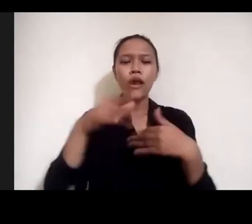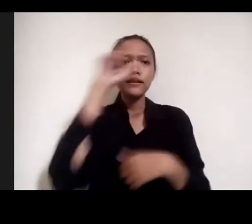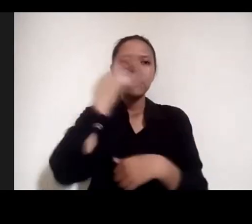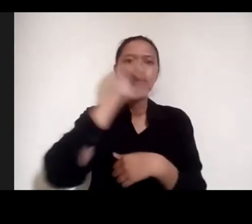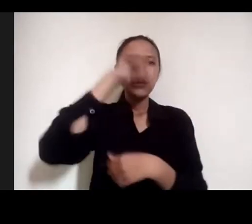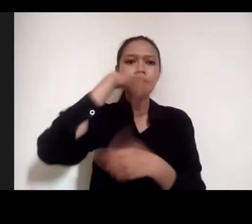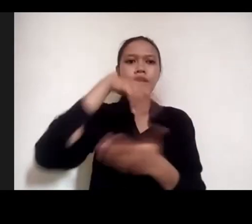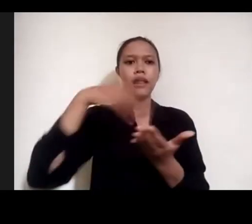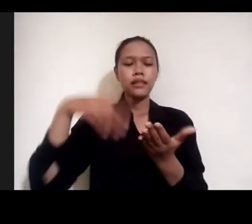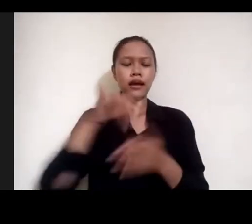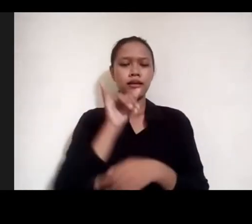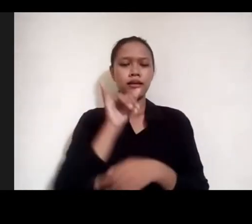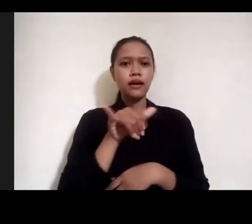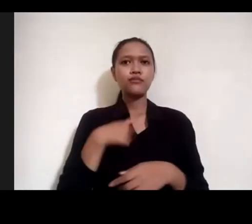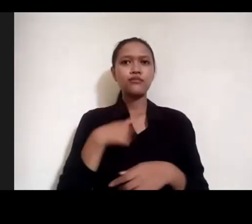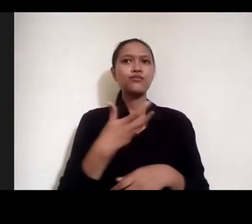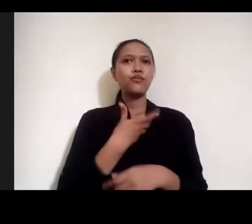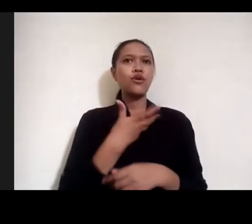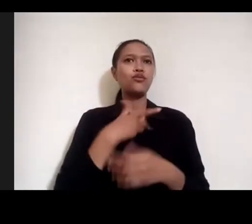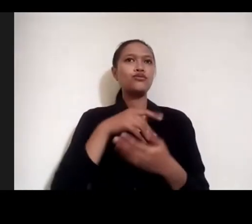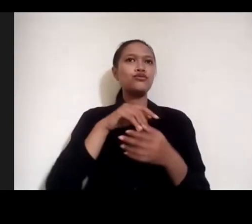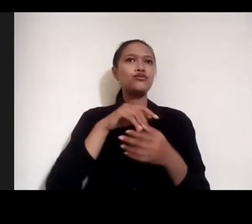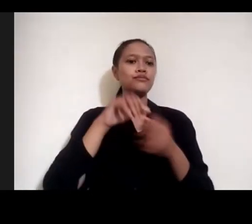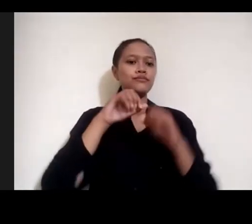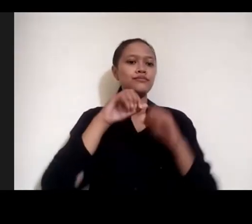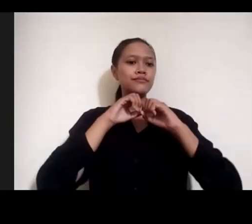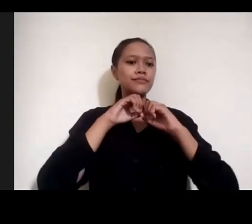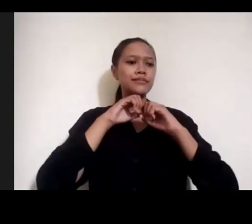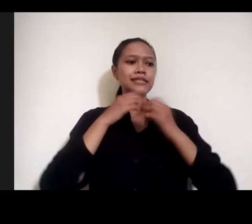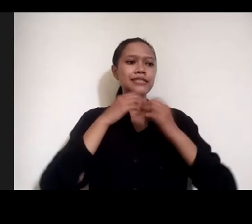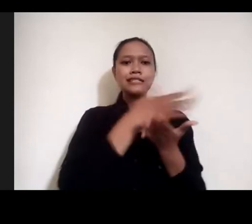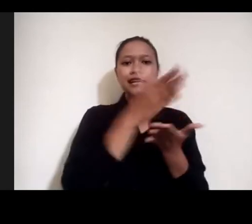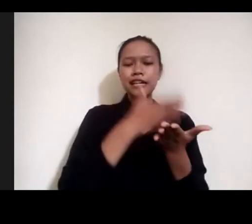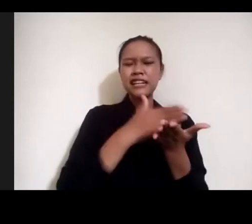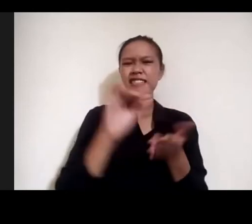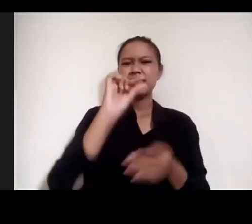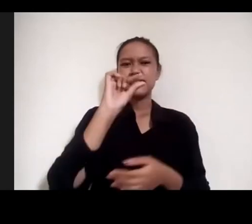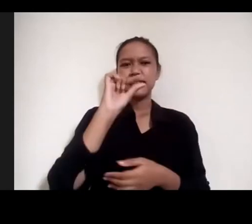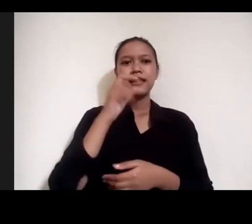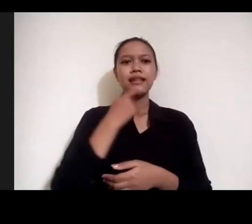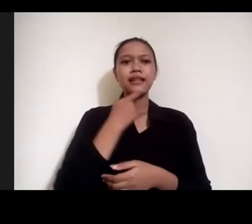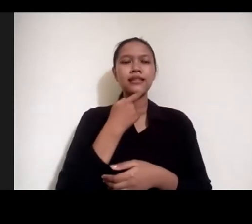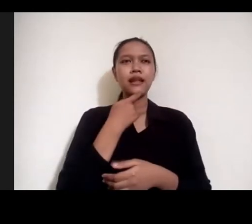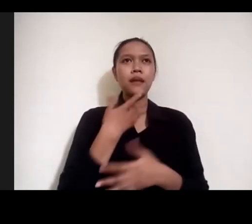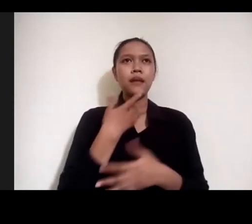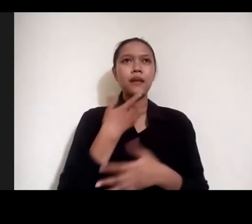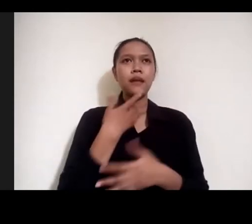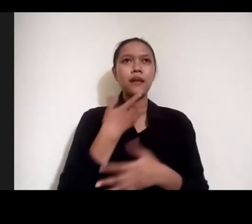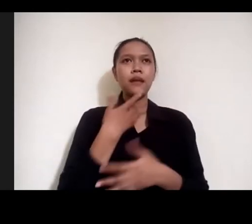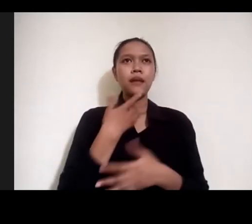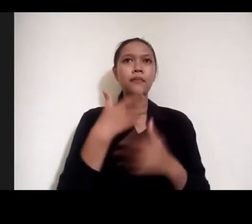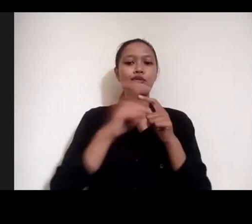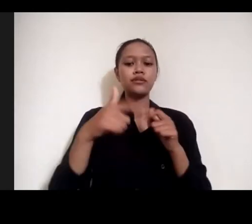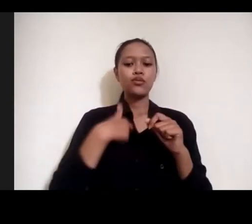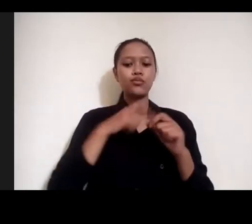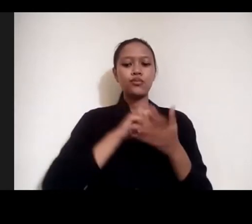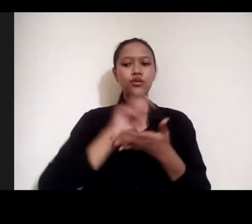saya ingin sharing sedikit tentang proses saya menulis apa namanya